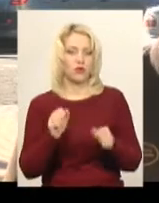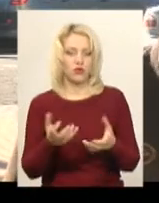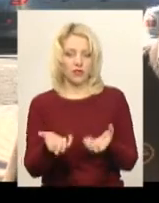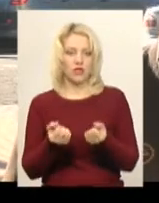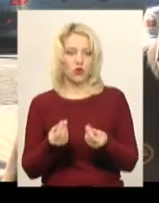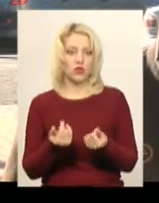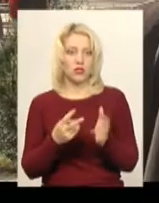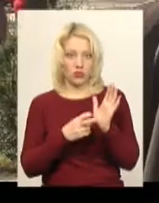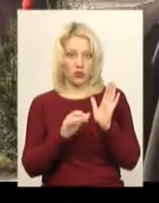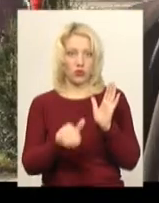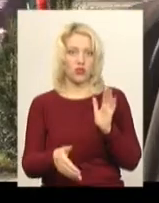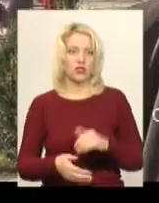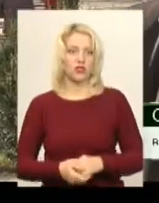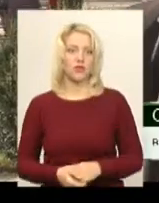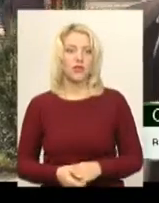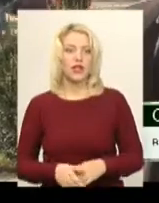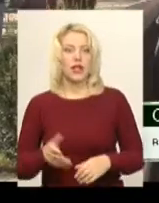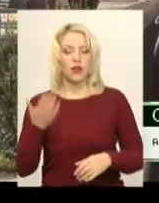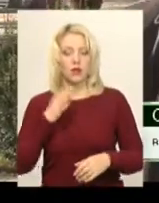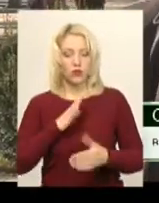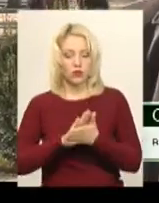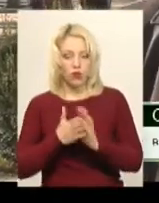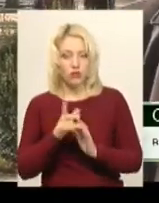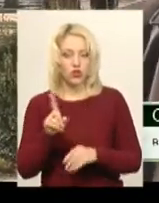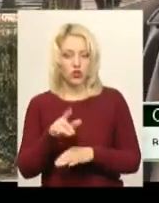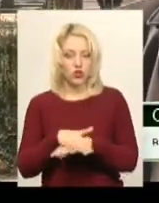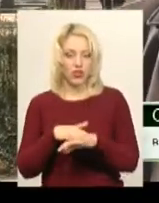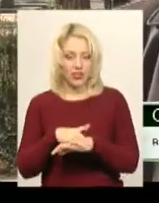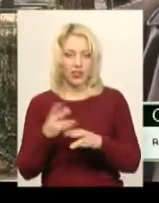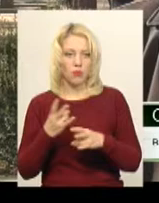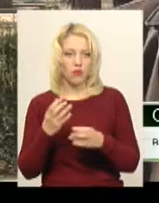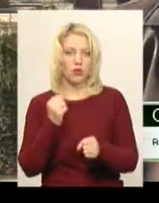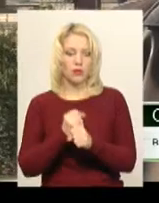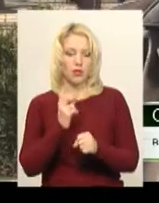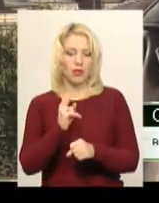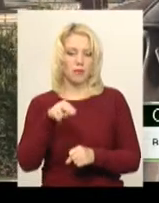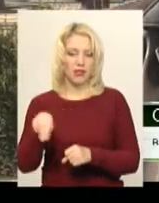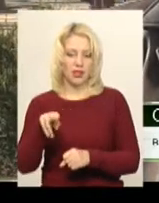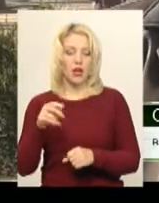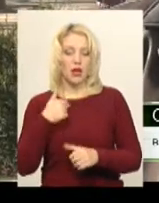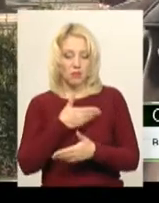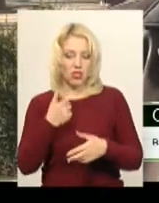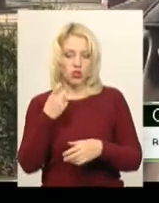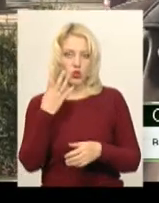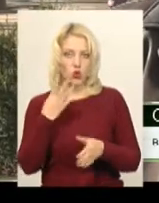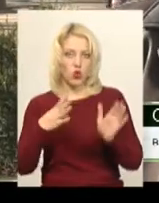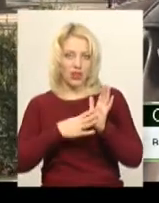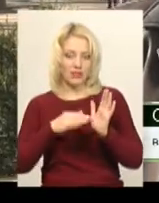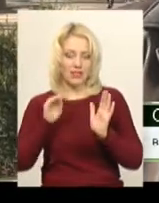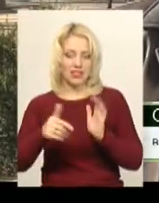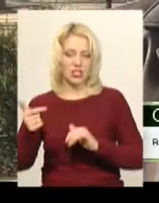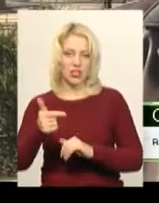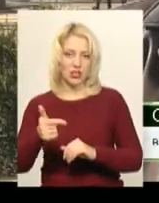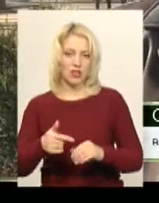кошти? 700 тисяч. Щоб було домовлено, що ринки мають зробити ПКД. Ми 149 тисяч гривень,